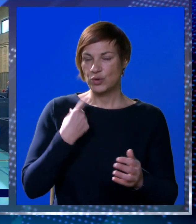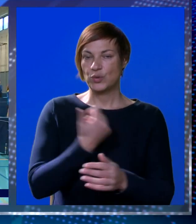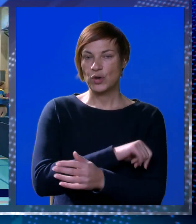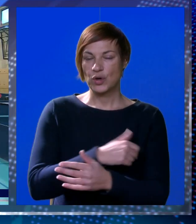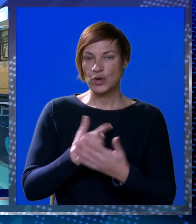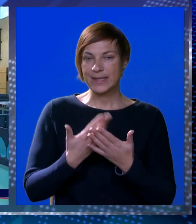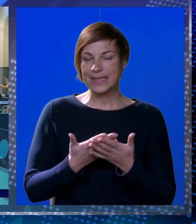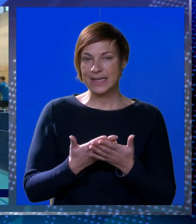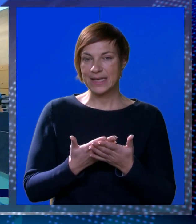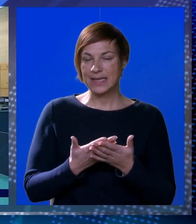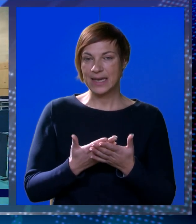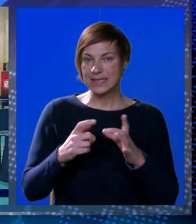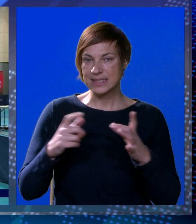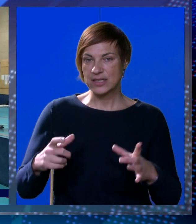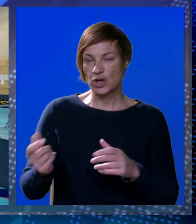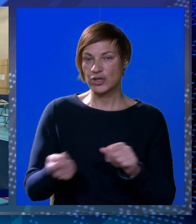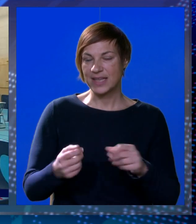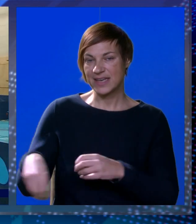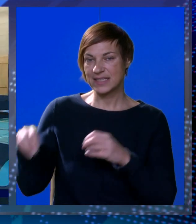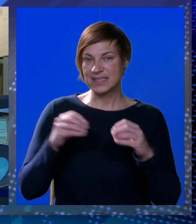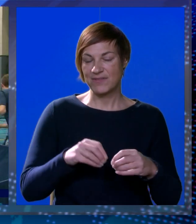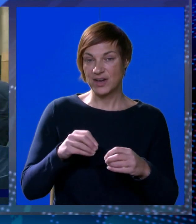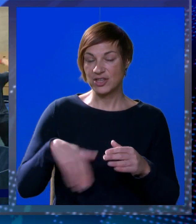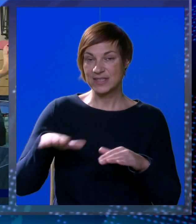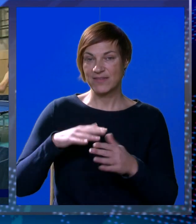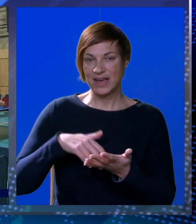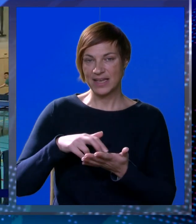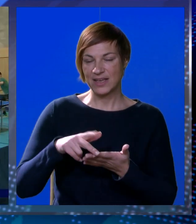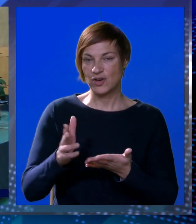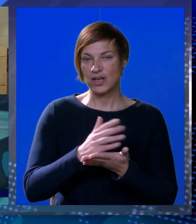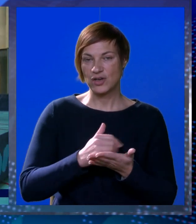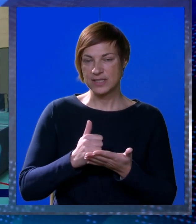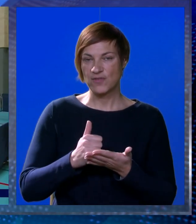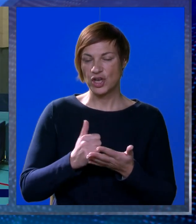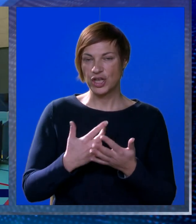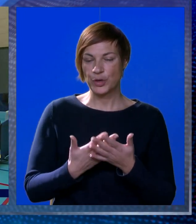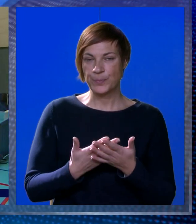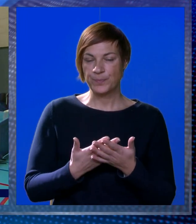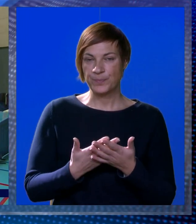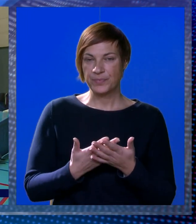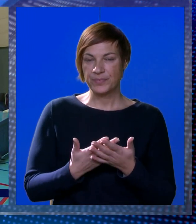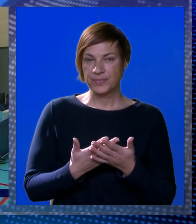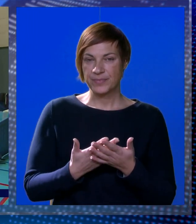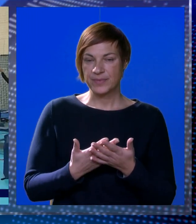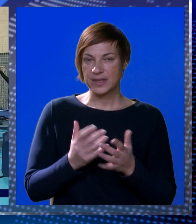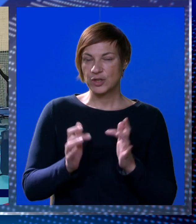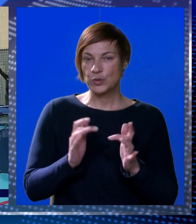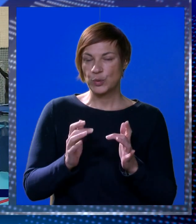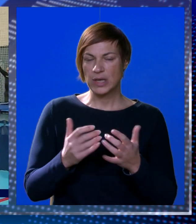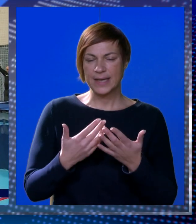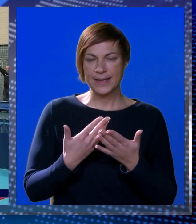niza godina izbijivanja i stolnog tenisa, evo, vratio se velikim koracima i osvojio je uvjerljivo